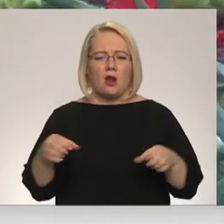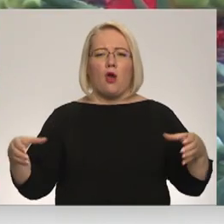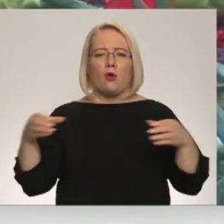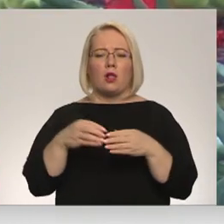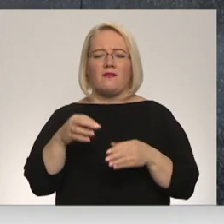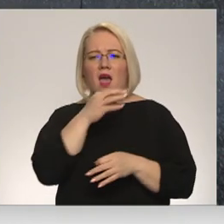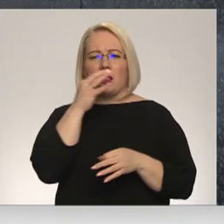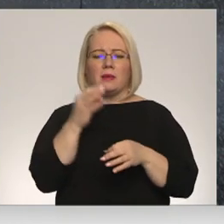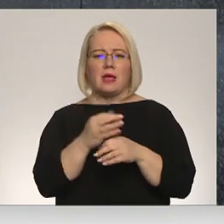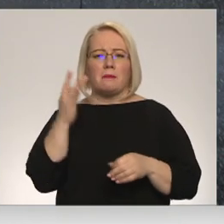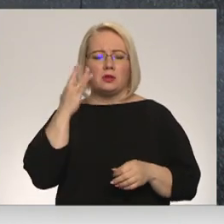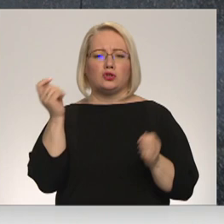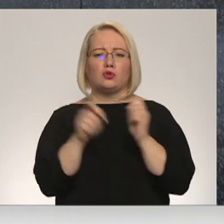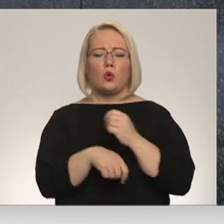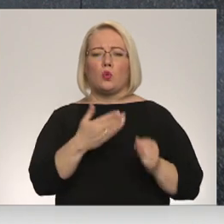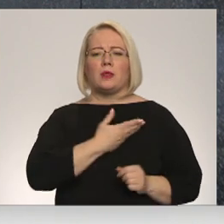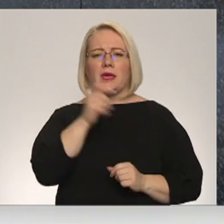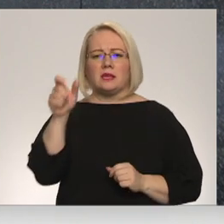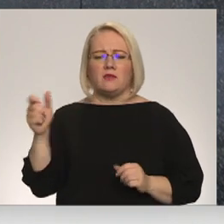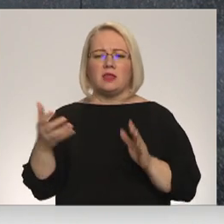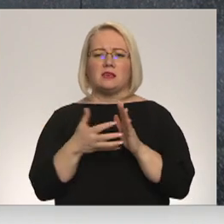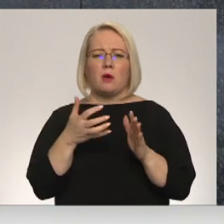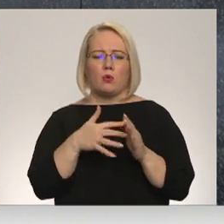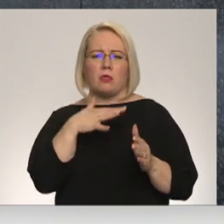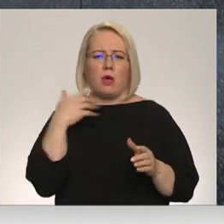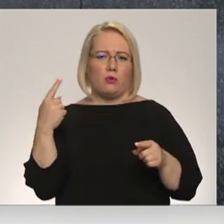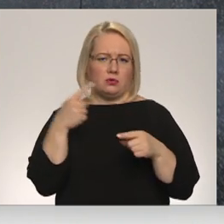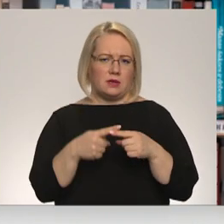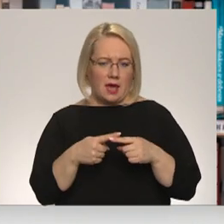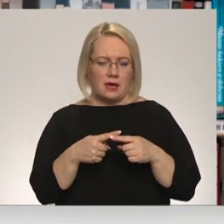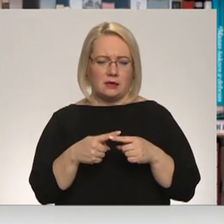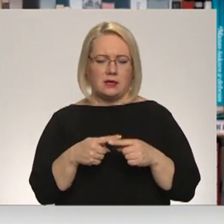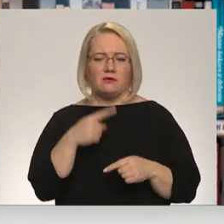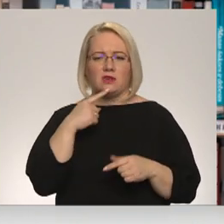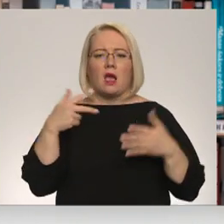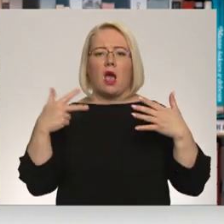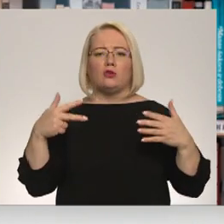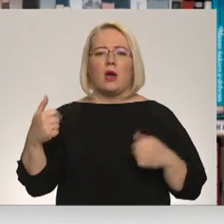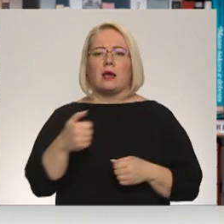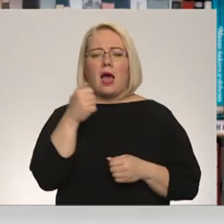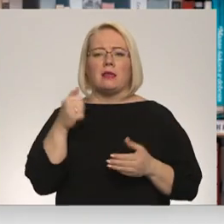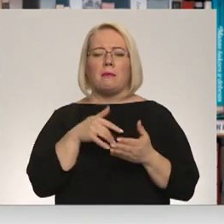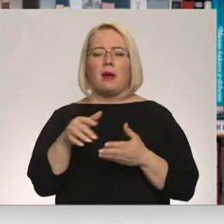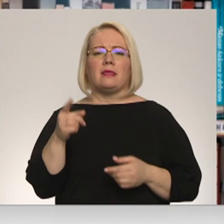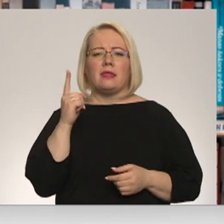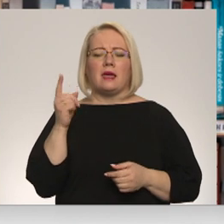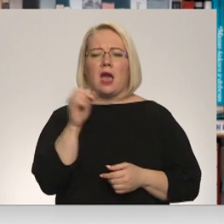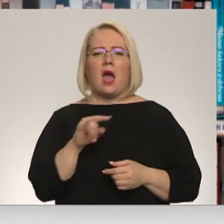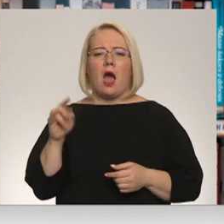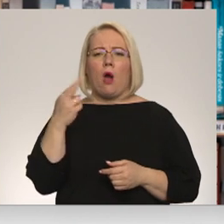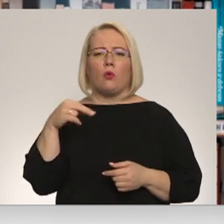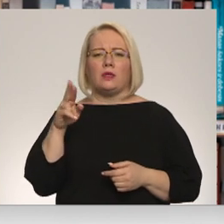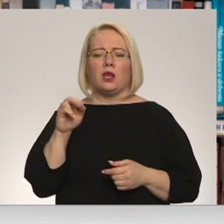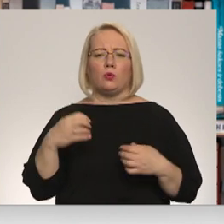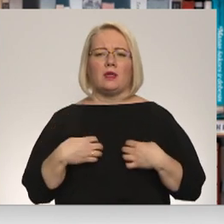principu sodot civiliedzīvotājus izmantojusi vairāk kārt. 80 gadi aprit ne tikai kopš Aldriņu traģēdīs, bet arī 80